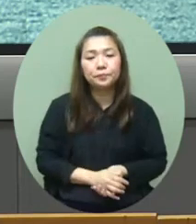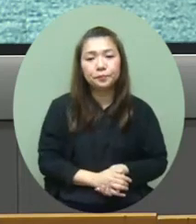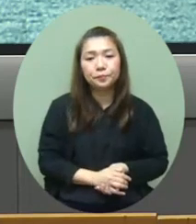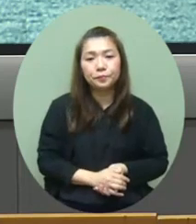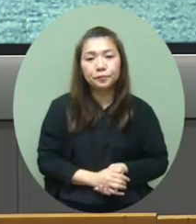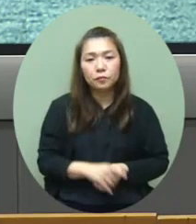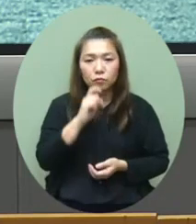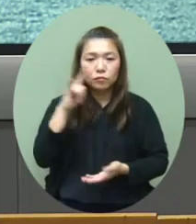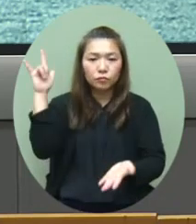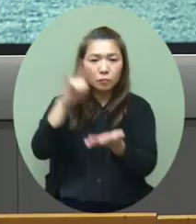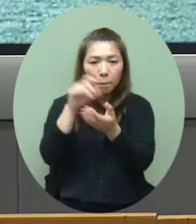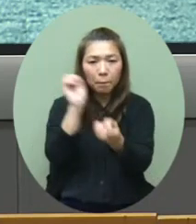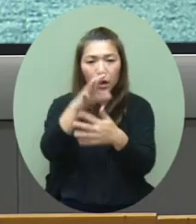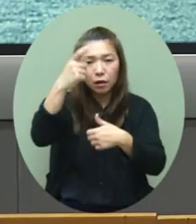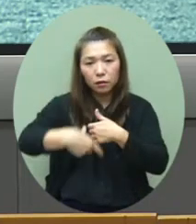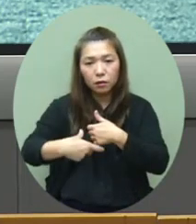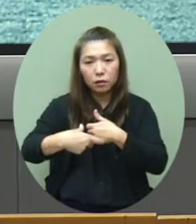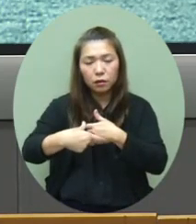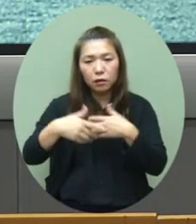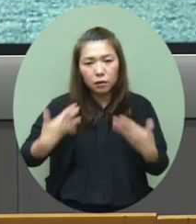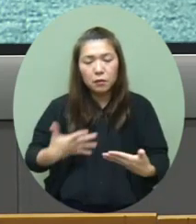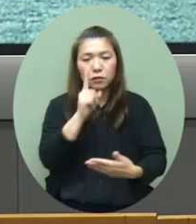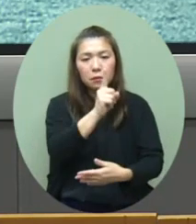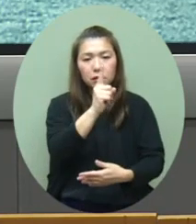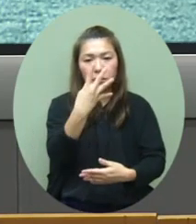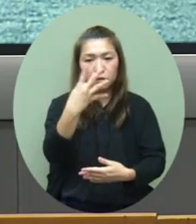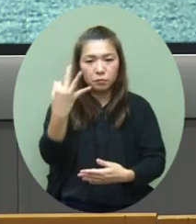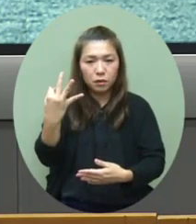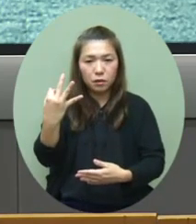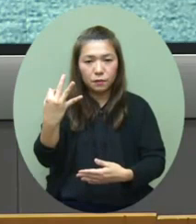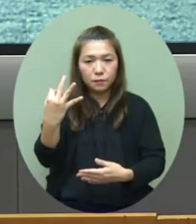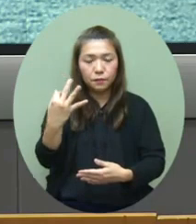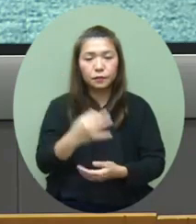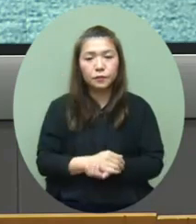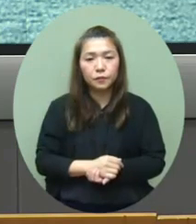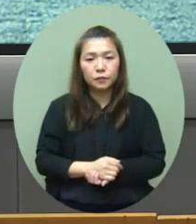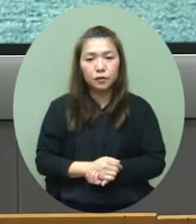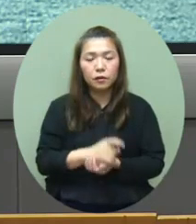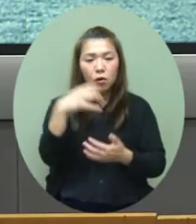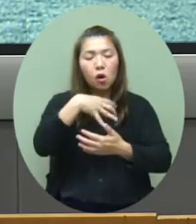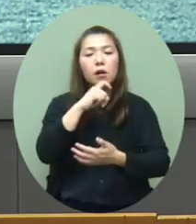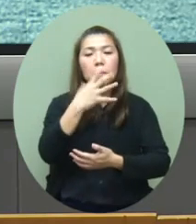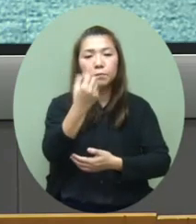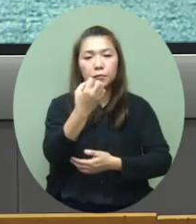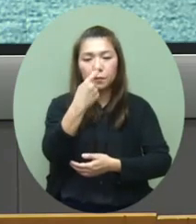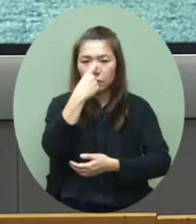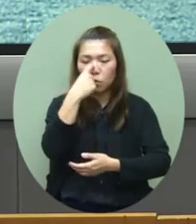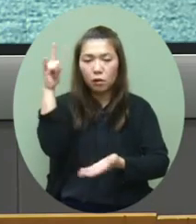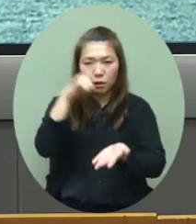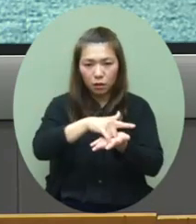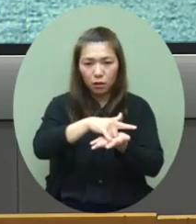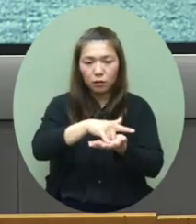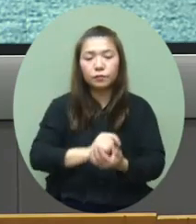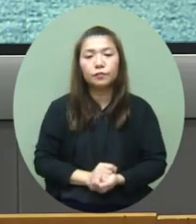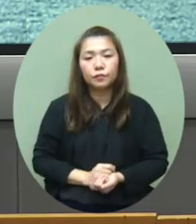在输入性个案来说今天那143宗个案有50宗都是在英国抵港